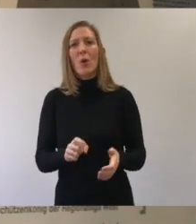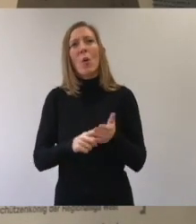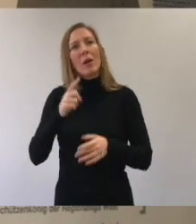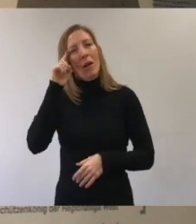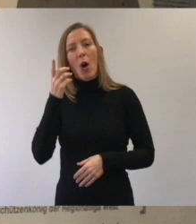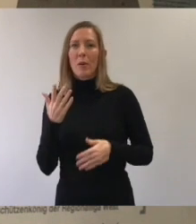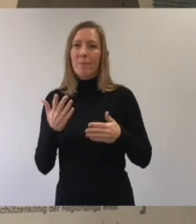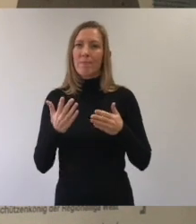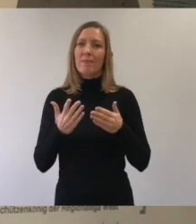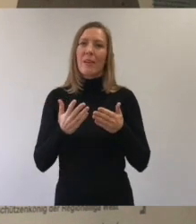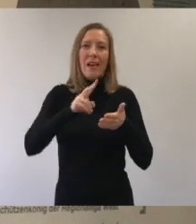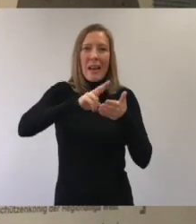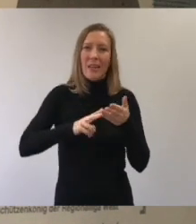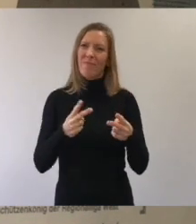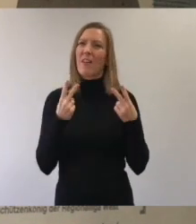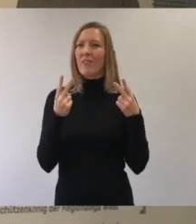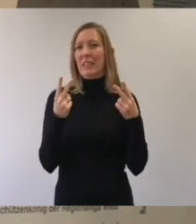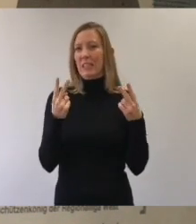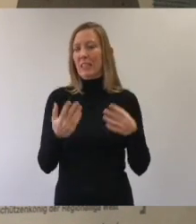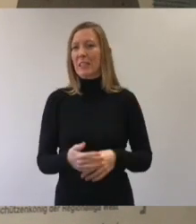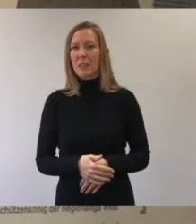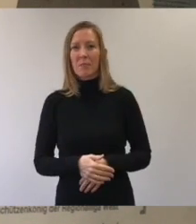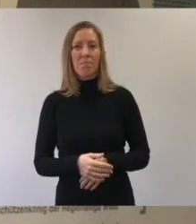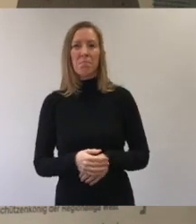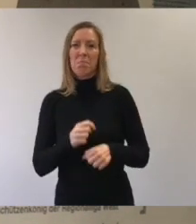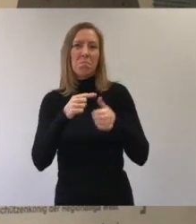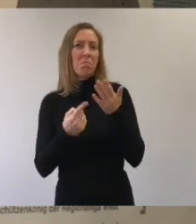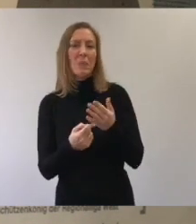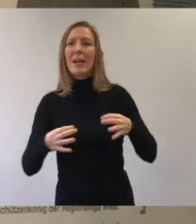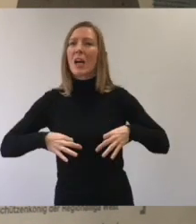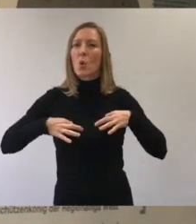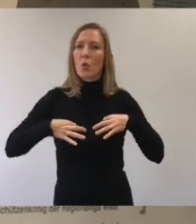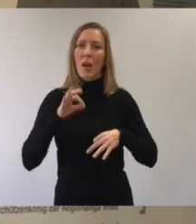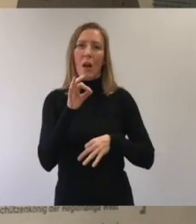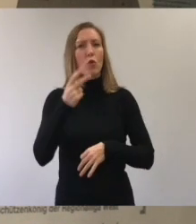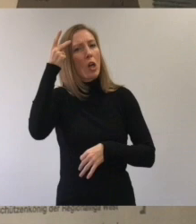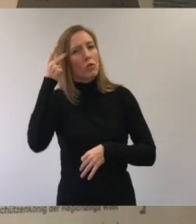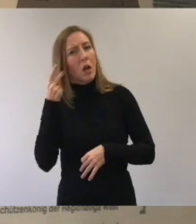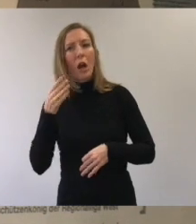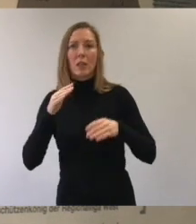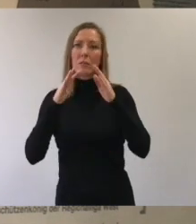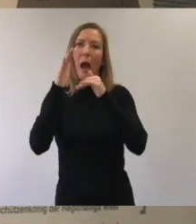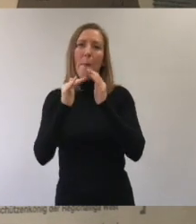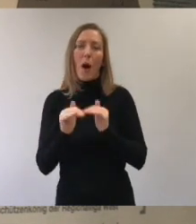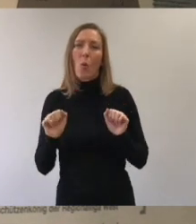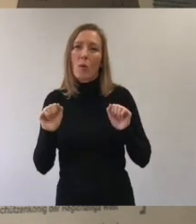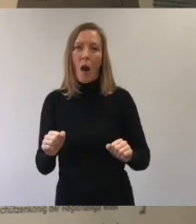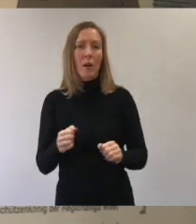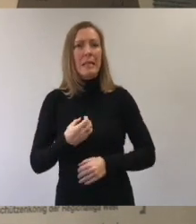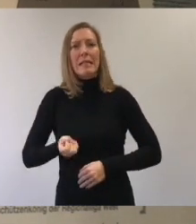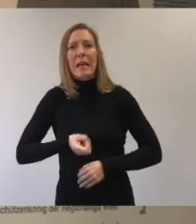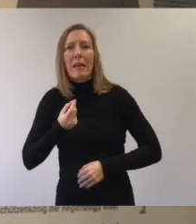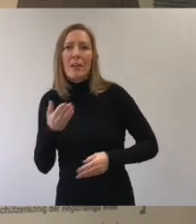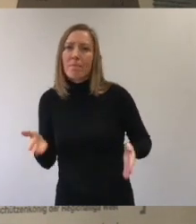Lesen teilhaben können. Ich glaube, das Lesen ist ganz, ganz wichtig. Lesen ist wichtig für die Gesundheit, um Stress